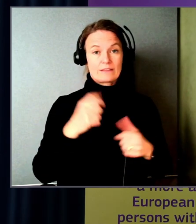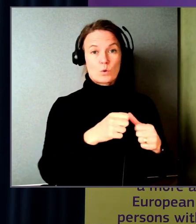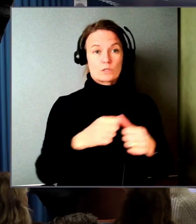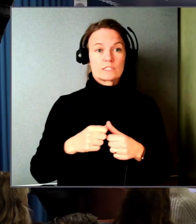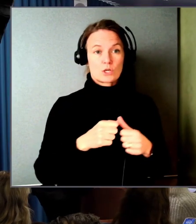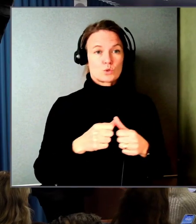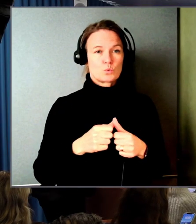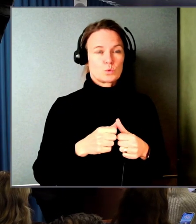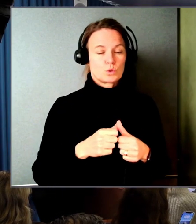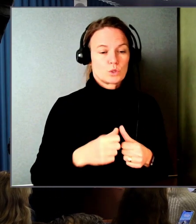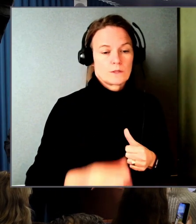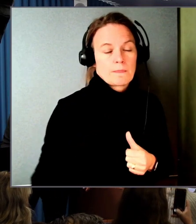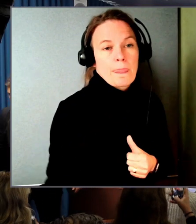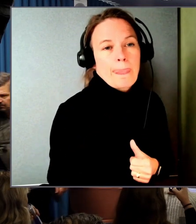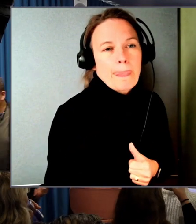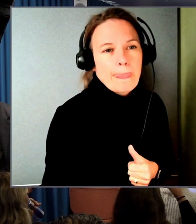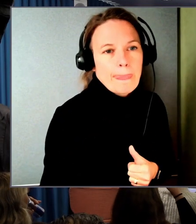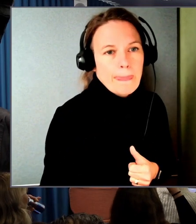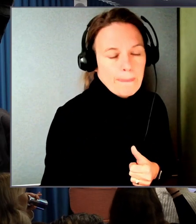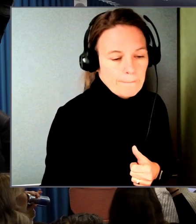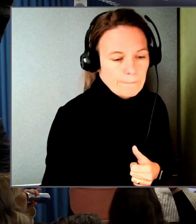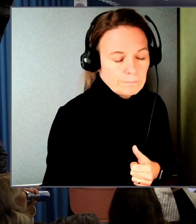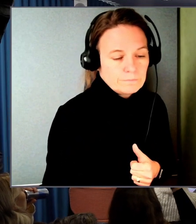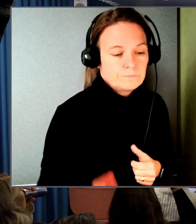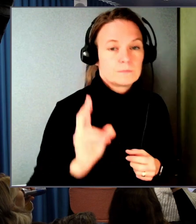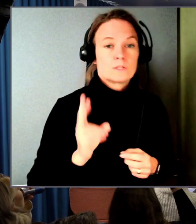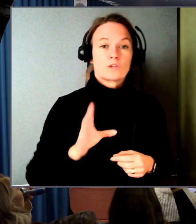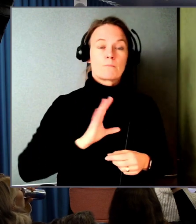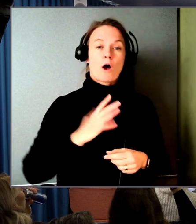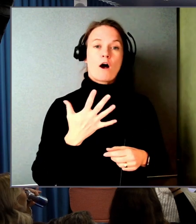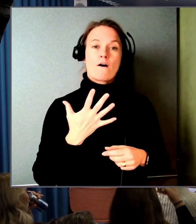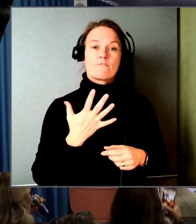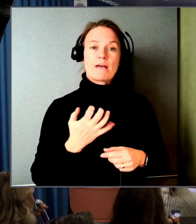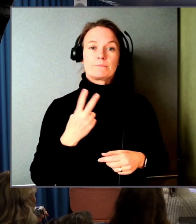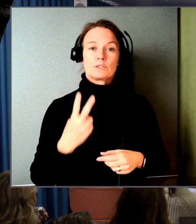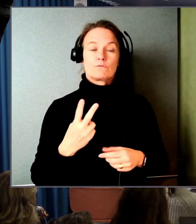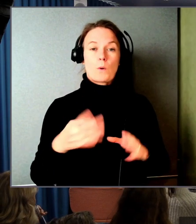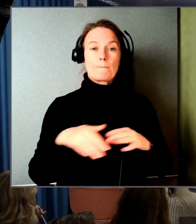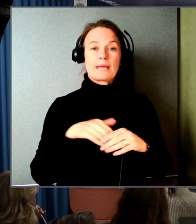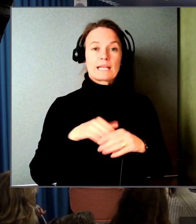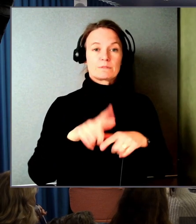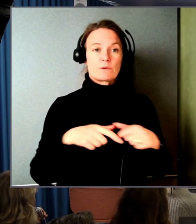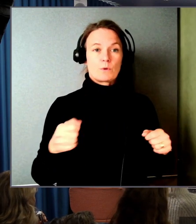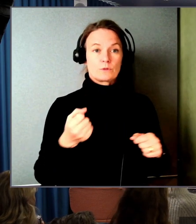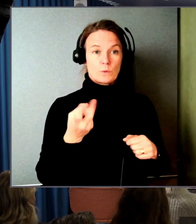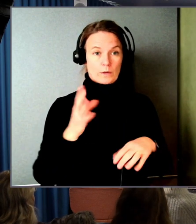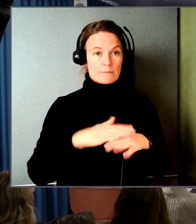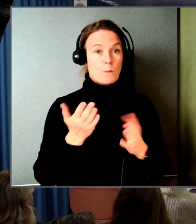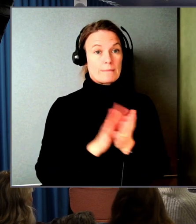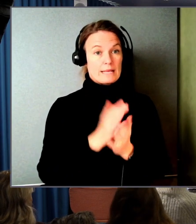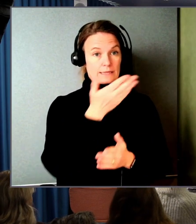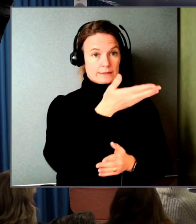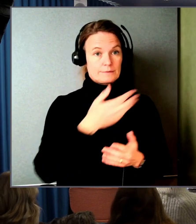som har 52 medlemsförbund. Ni ser några av dem här på bilden.